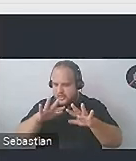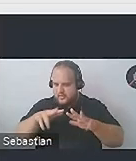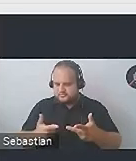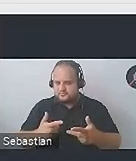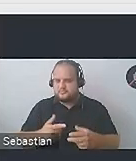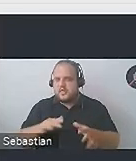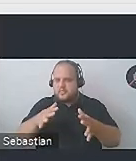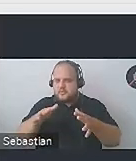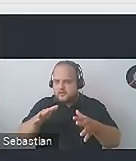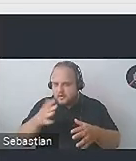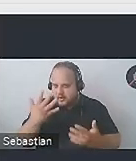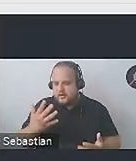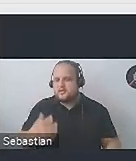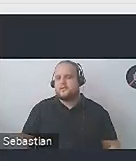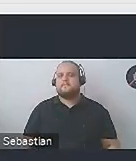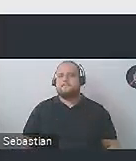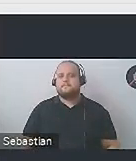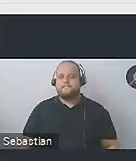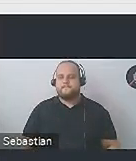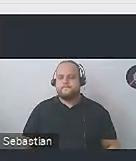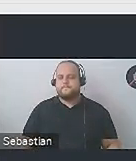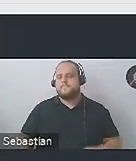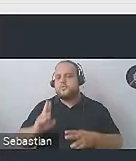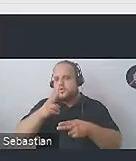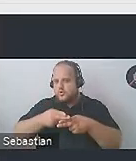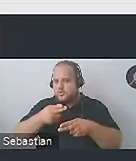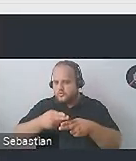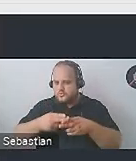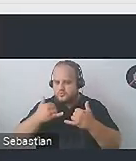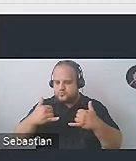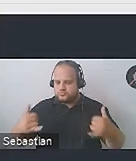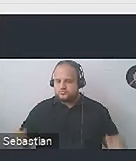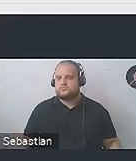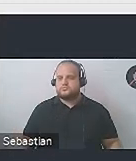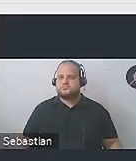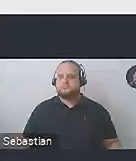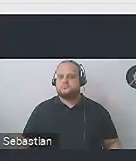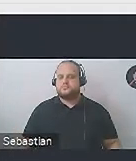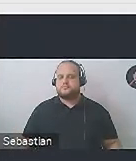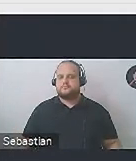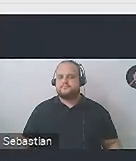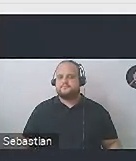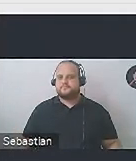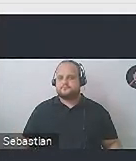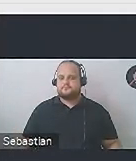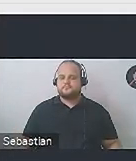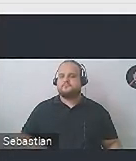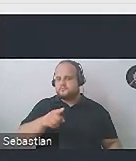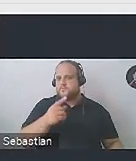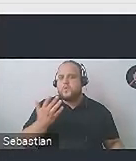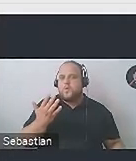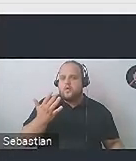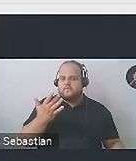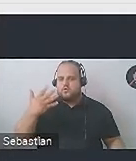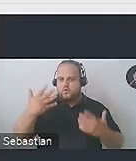drżenia związane na przykład z chorobą, to taki trackball pozwala im łatwiej obsłużyć